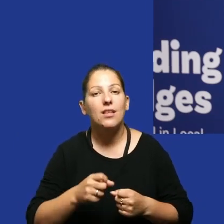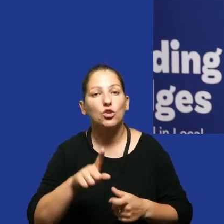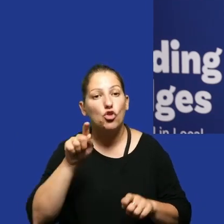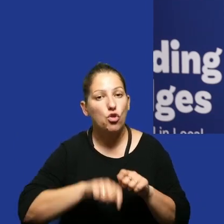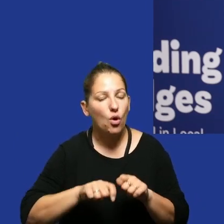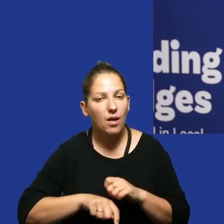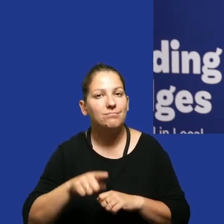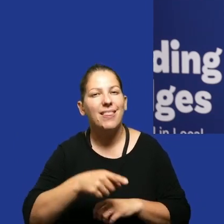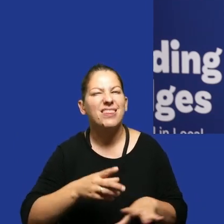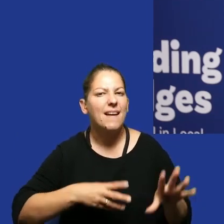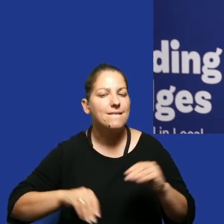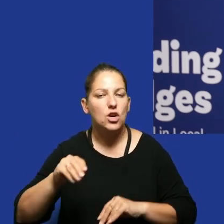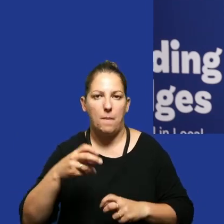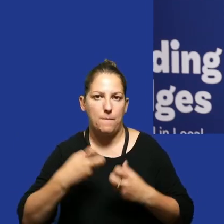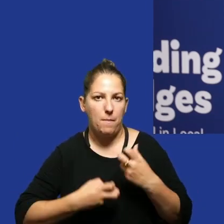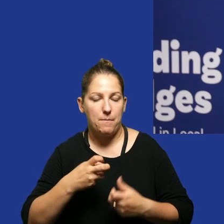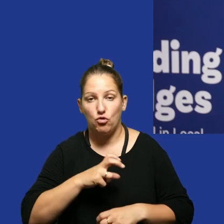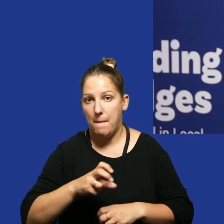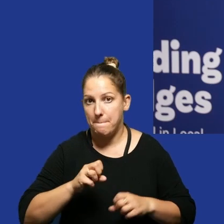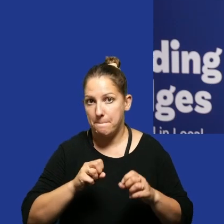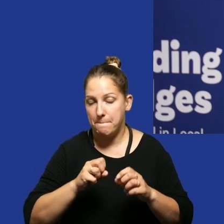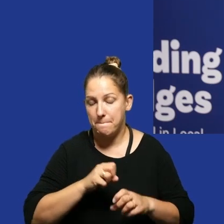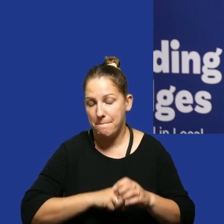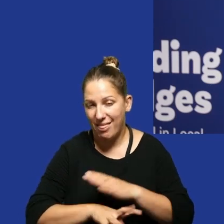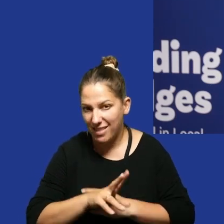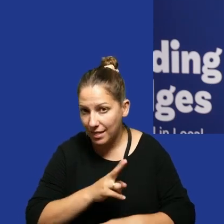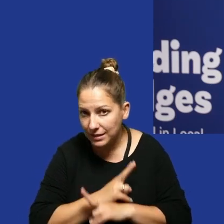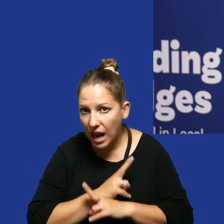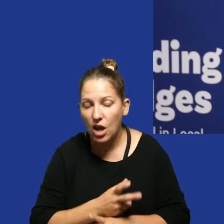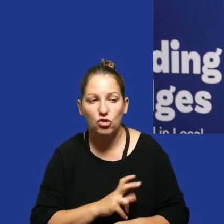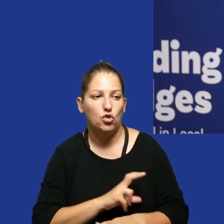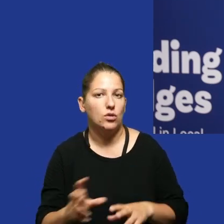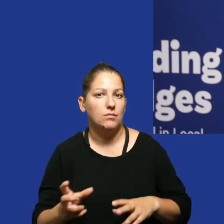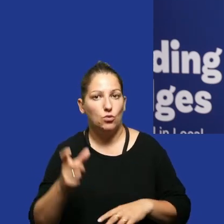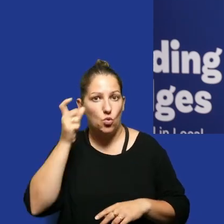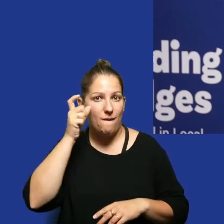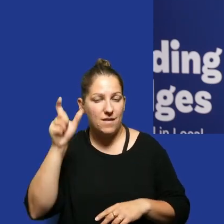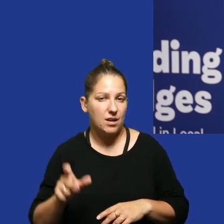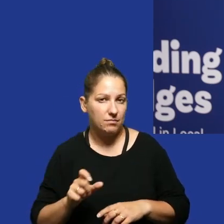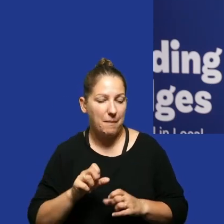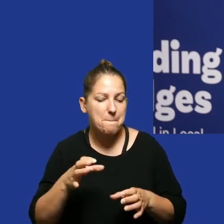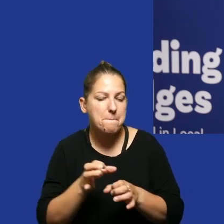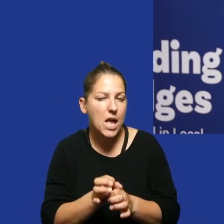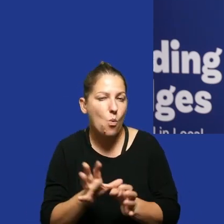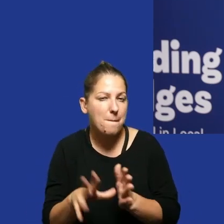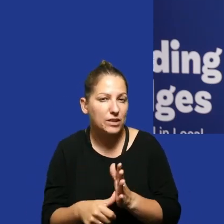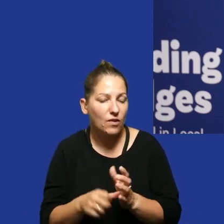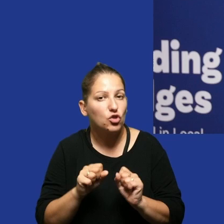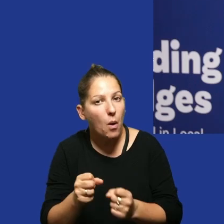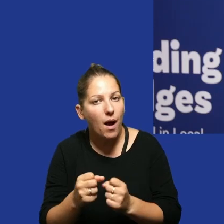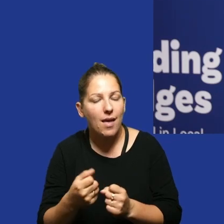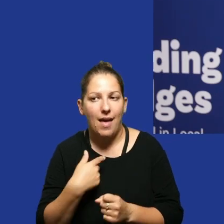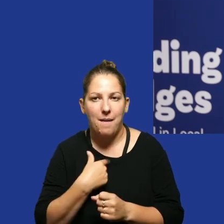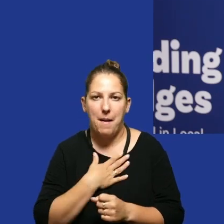kontrolą, to są największe problemy. Czy to jest medium niezależne, czy to jest człowiek, który działa w mojej miejscowości. Ja mam